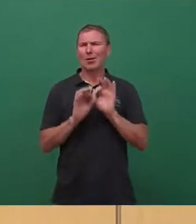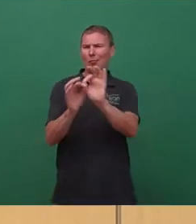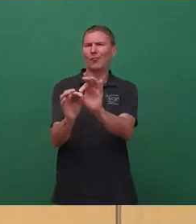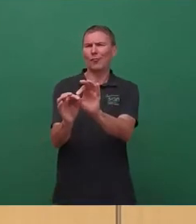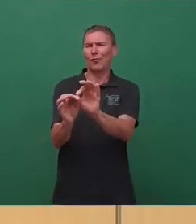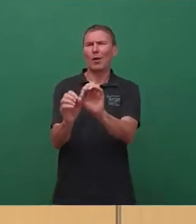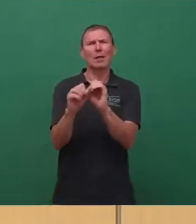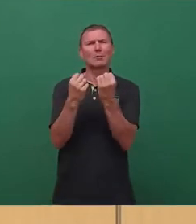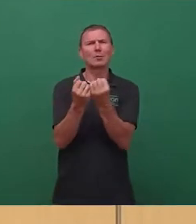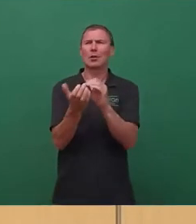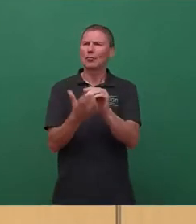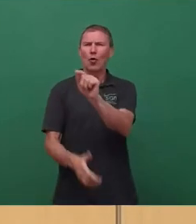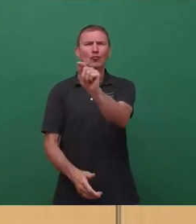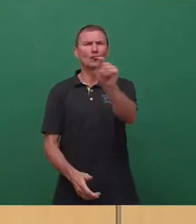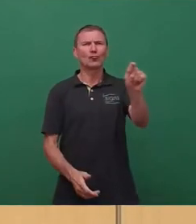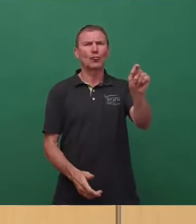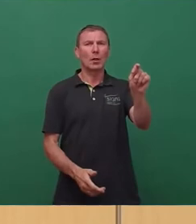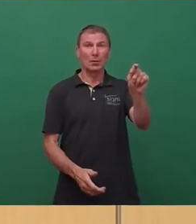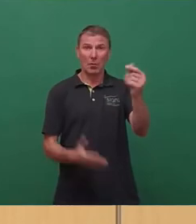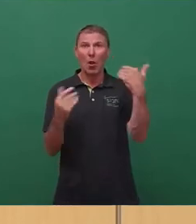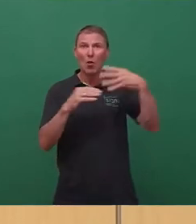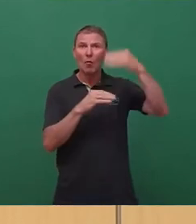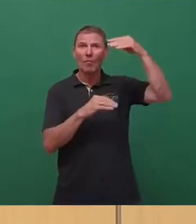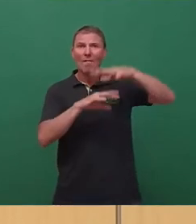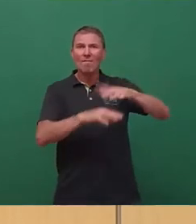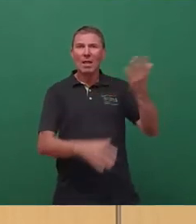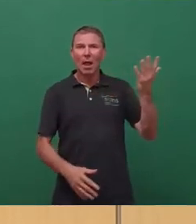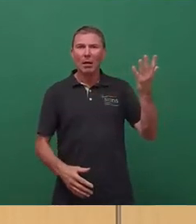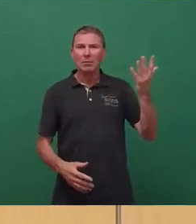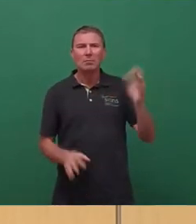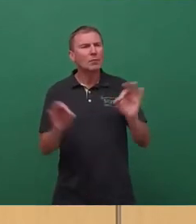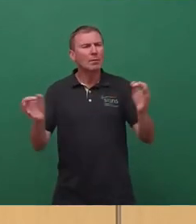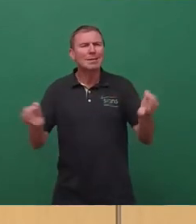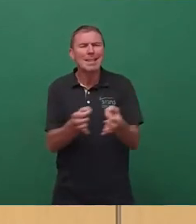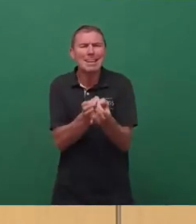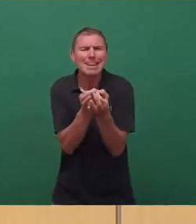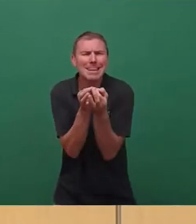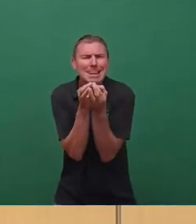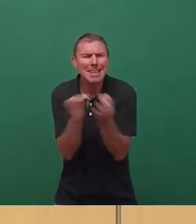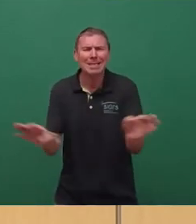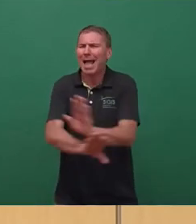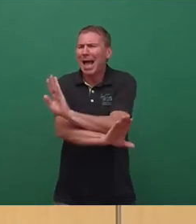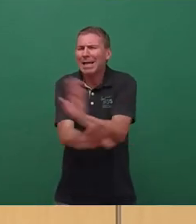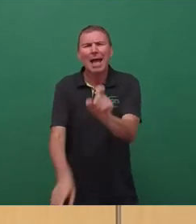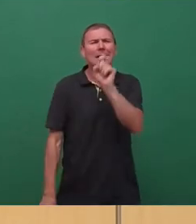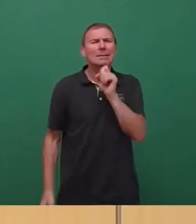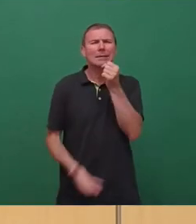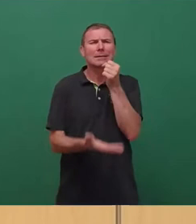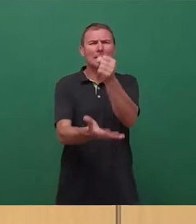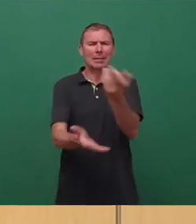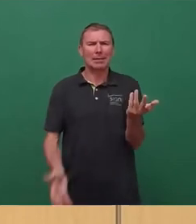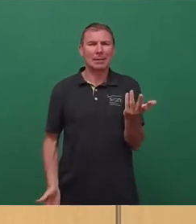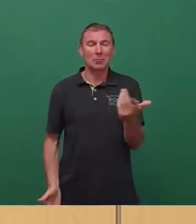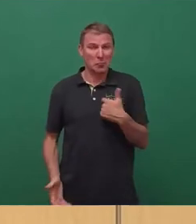an den Schulen, und da ist das Stichwort Luftfilter gefallen, zu verbessern. Kein müder Cent wurde von Ihnen eingestellt, und da kann ich nur hoffen,